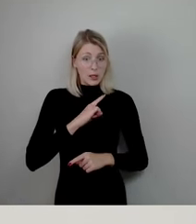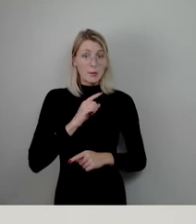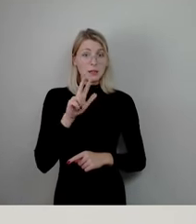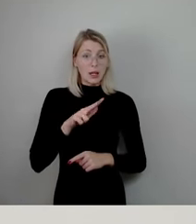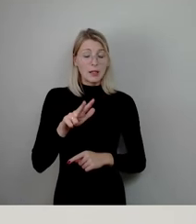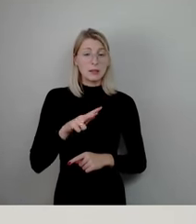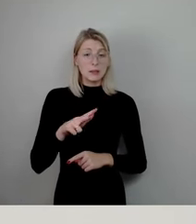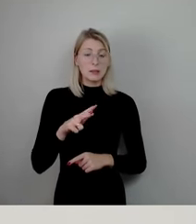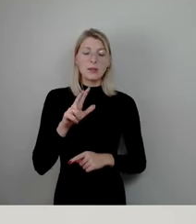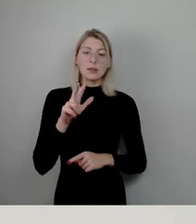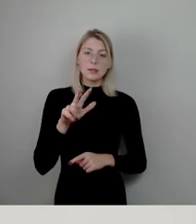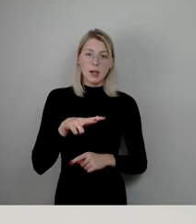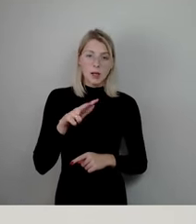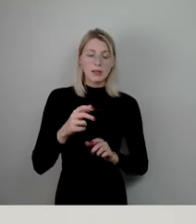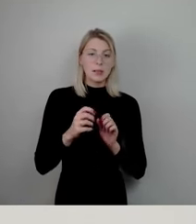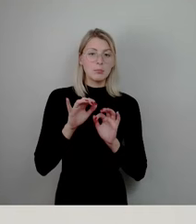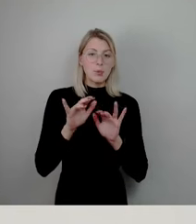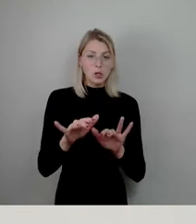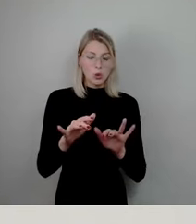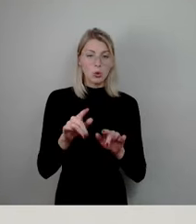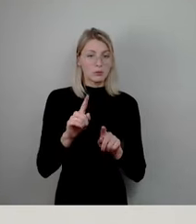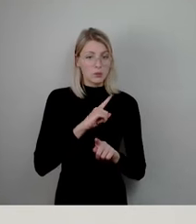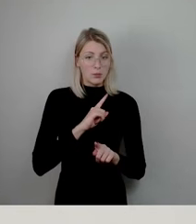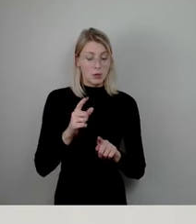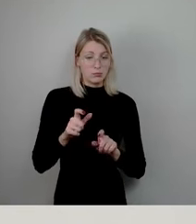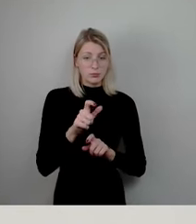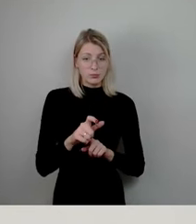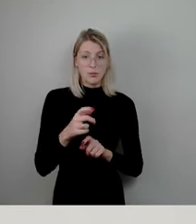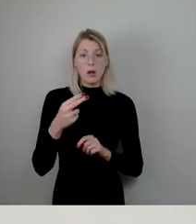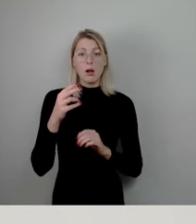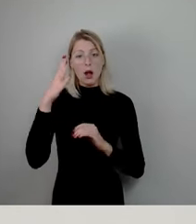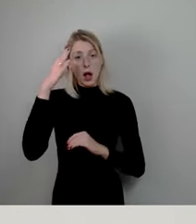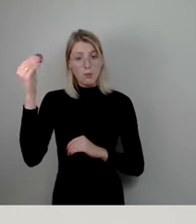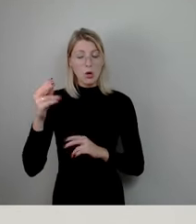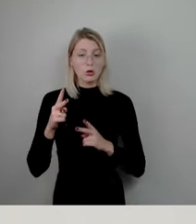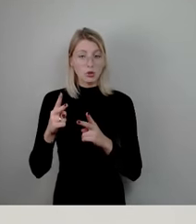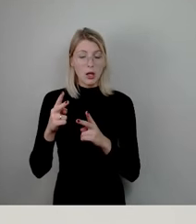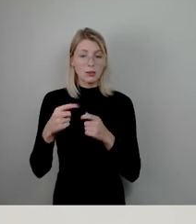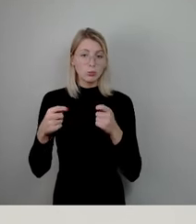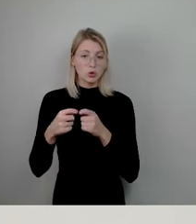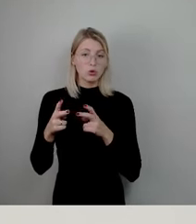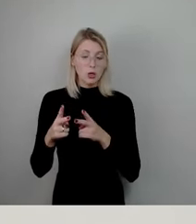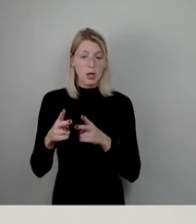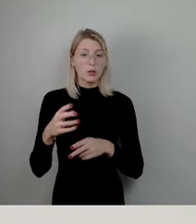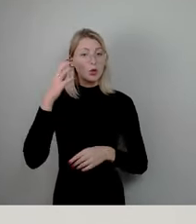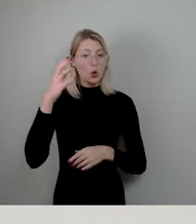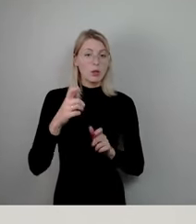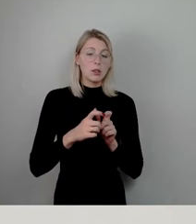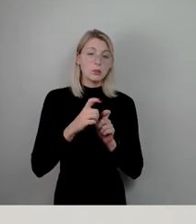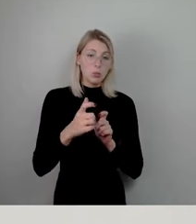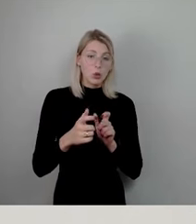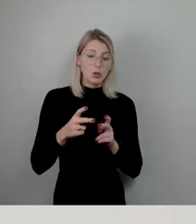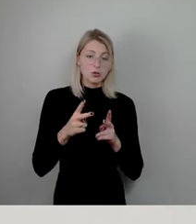könnte man mich gar nicht bauen. Hamburger Straße ist eine Bundesstraße. Königsbrücker Straße, wo wir endlich Baurecht haben.